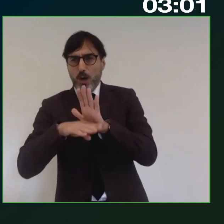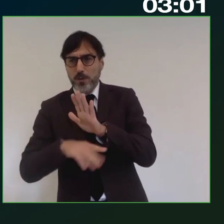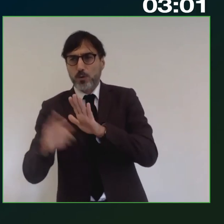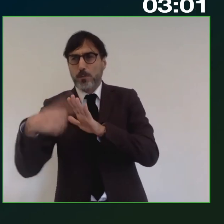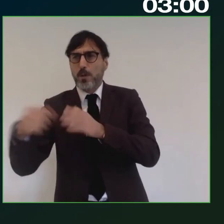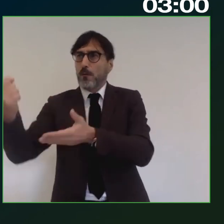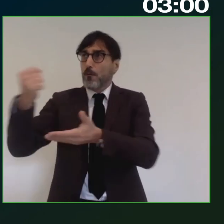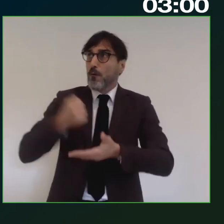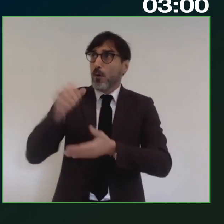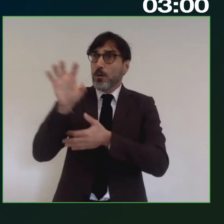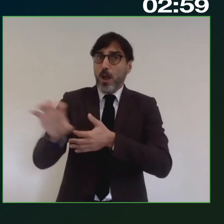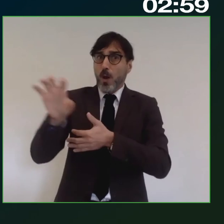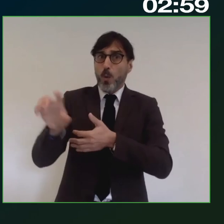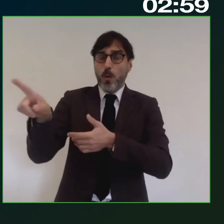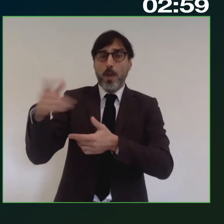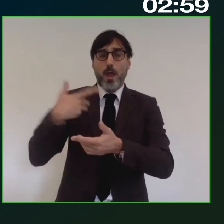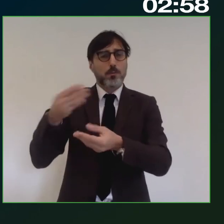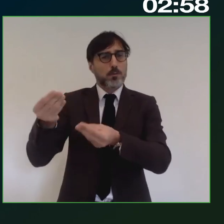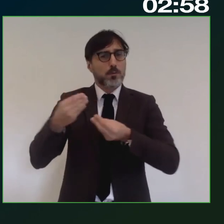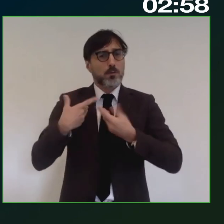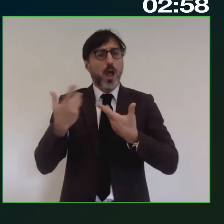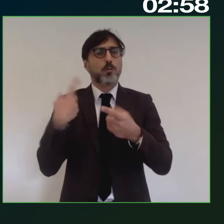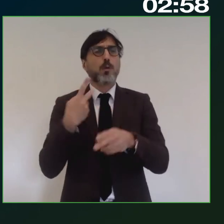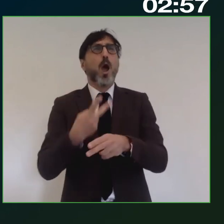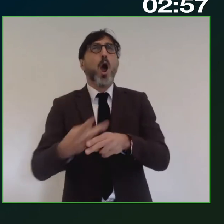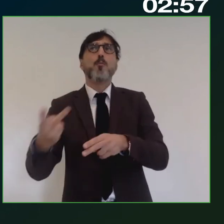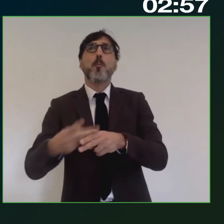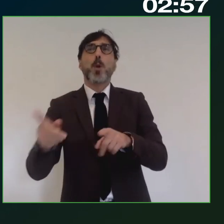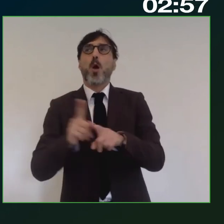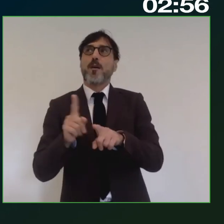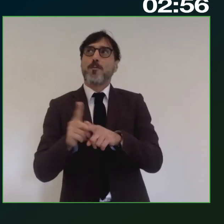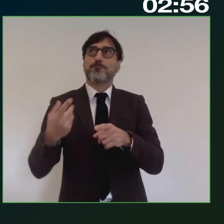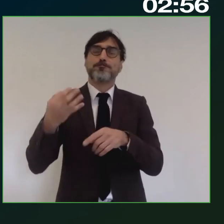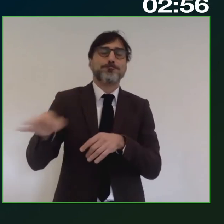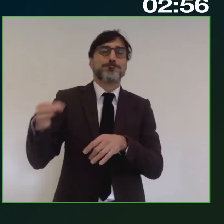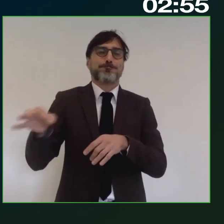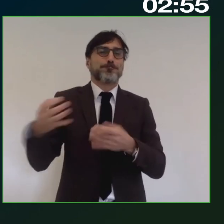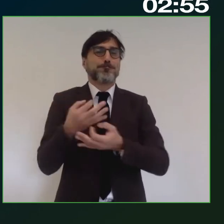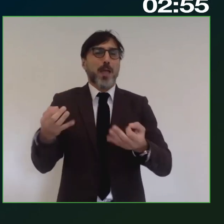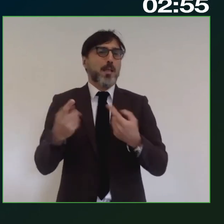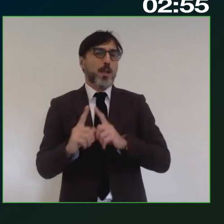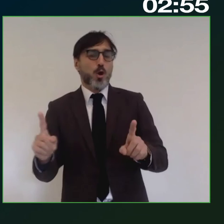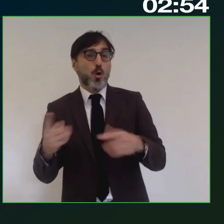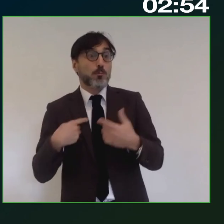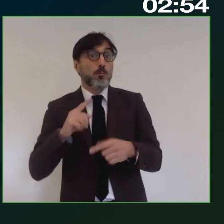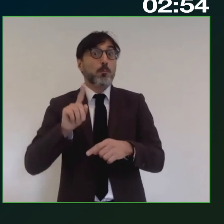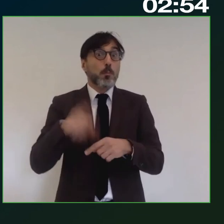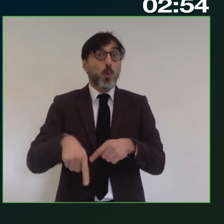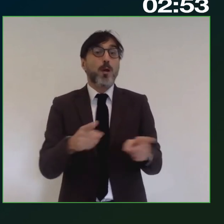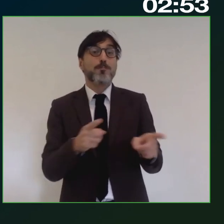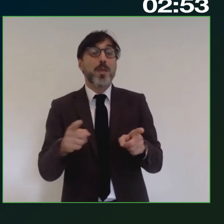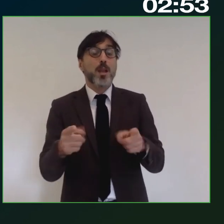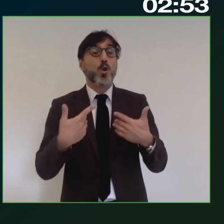fondi comunitari che hanno dato diciamo non una prova brillantissima di sé sia rispetto alle cose che qualcuno citava